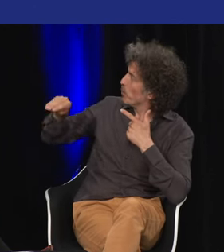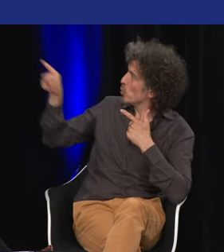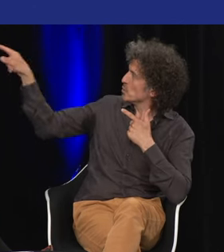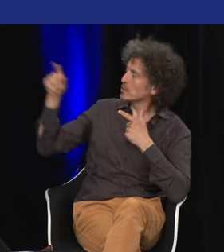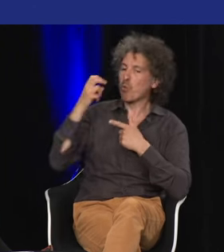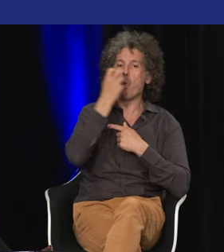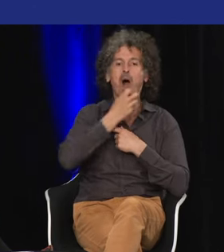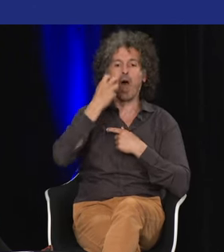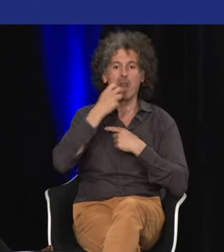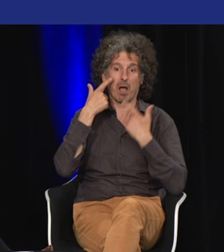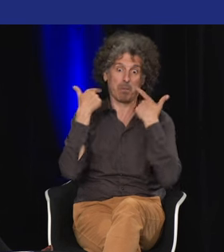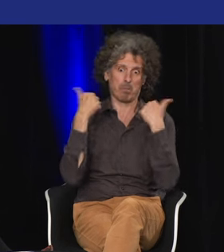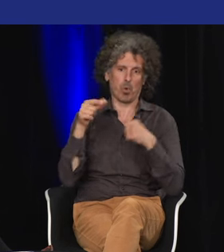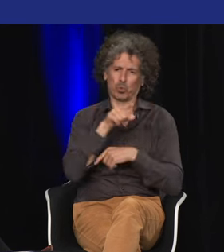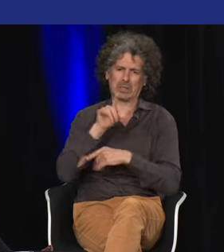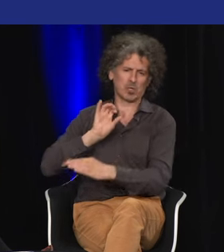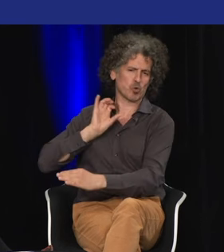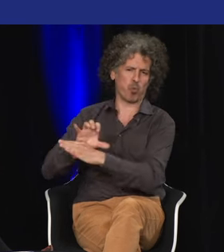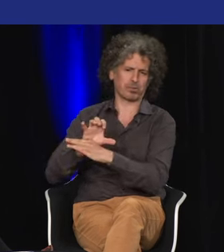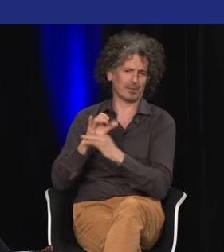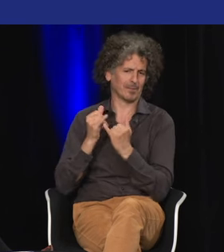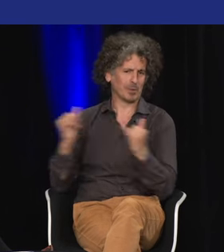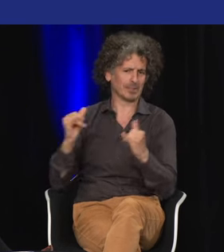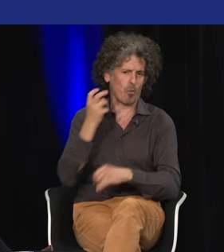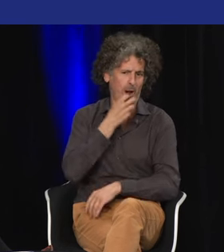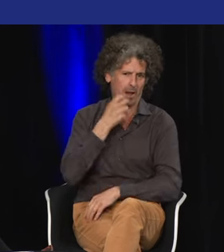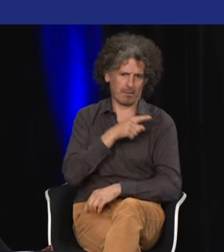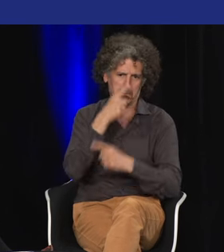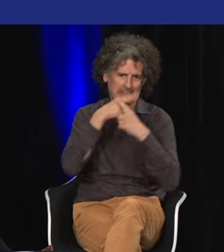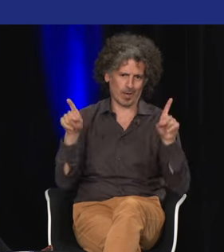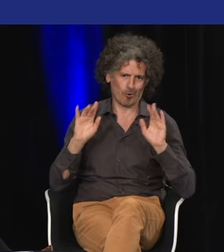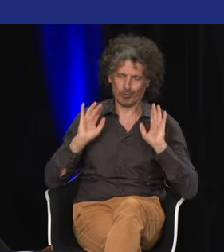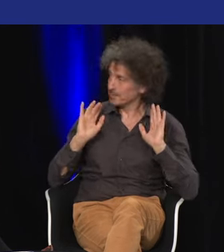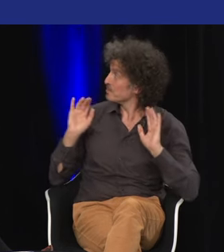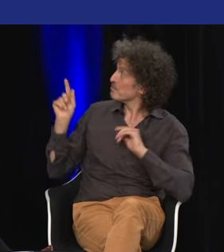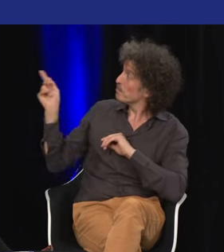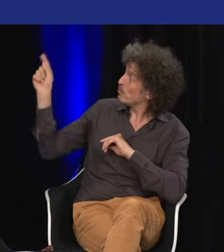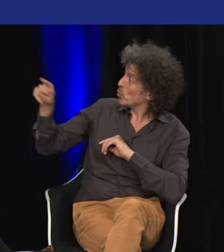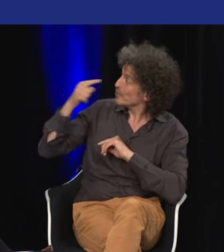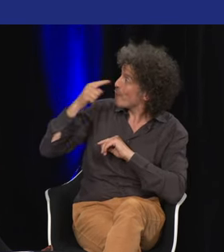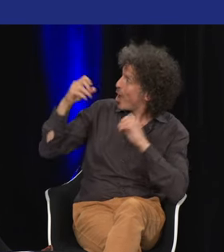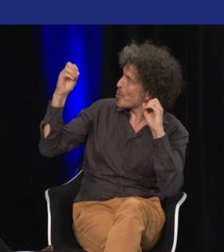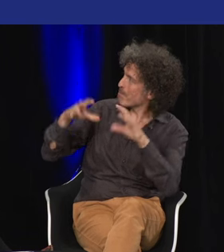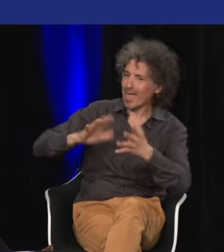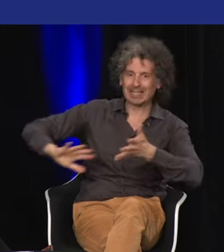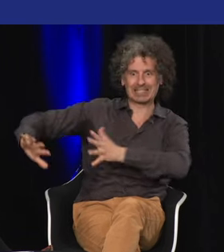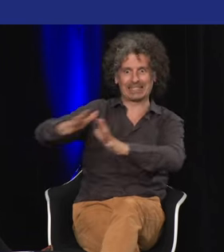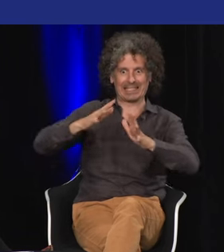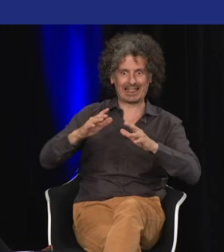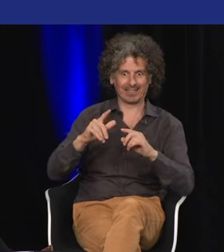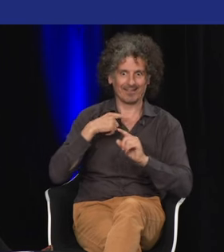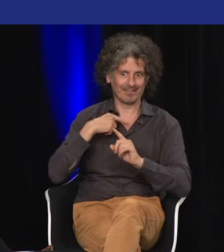donc, l'abbé de l'épée dans la lumière. Et on voit cette éducation oraliste mise en avant. Et il y a une critique